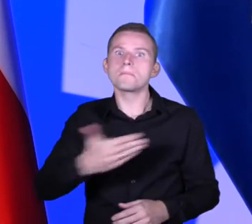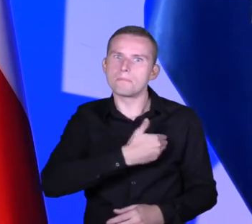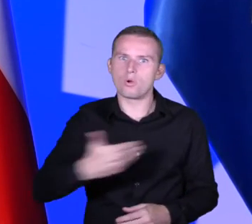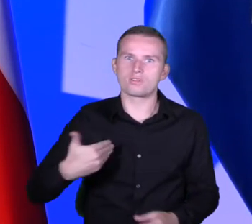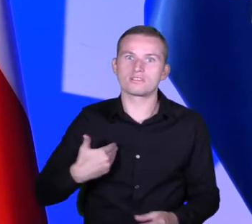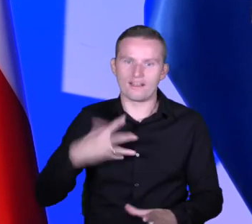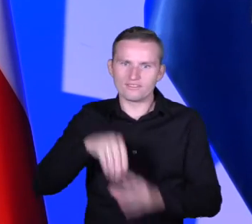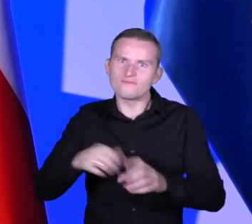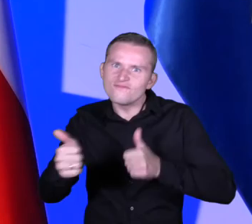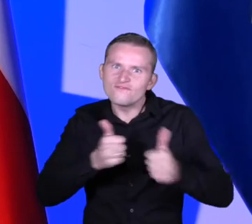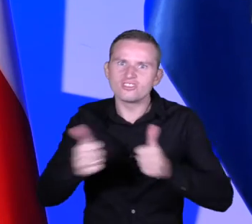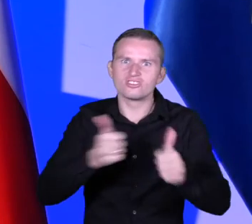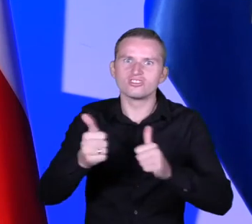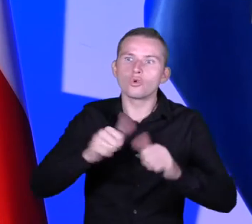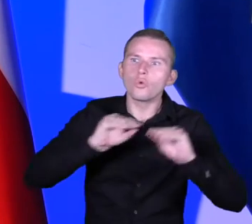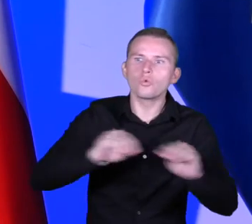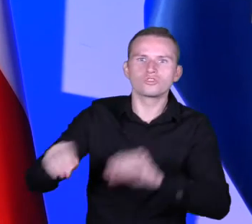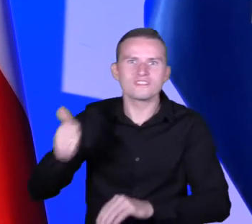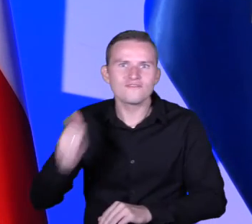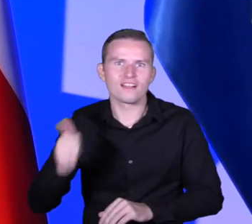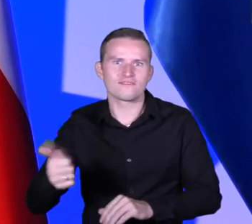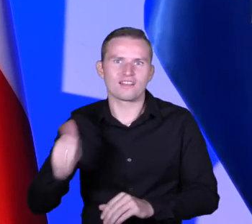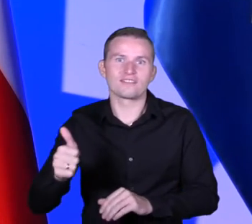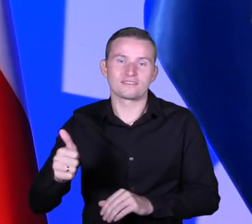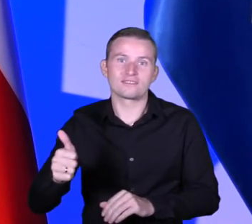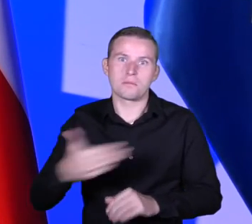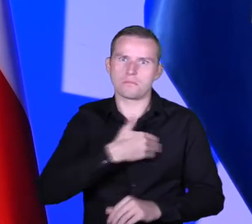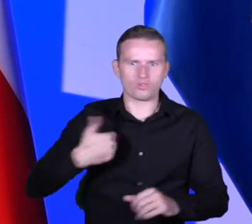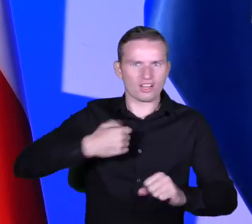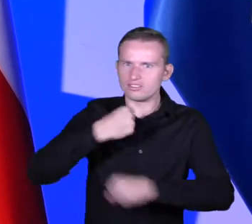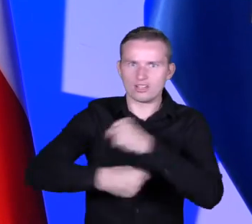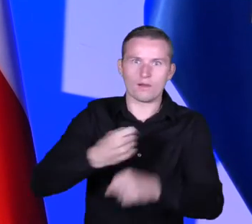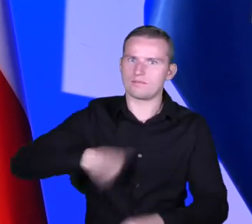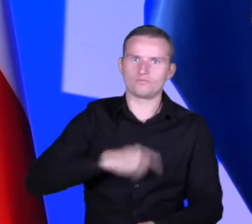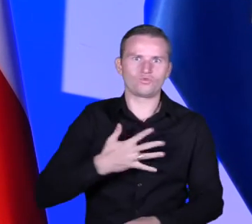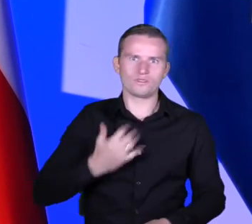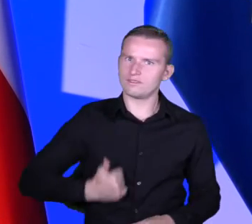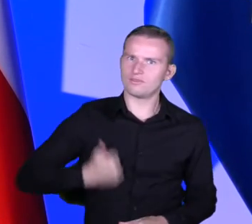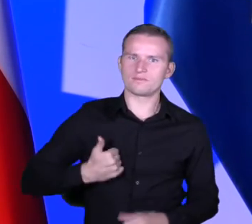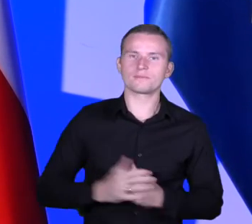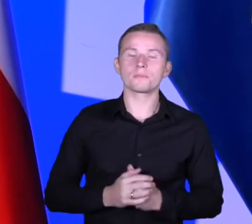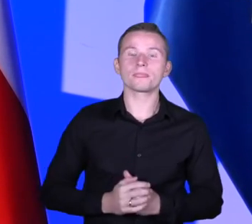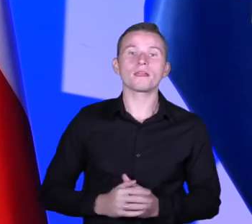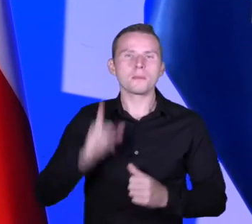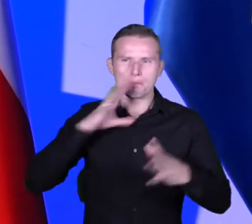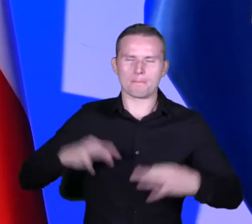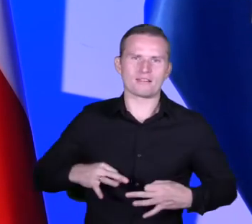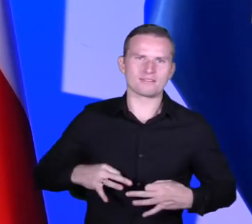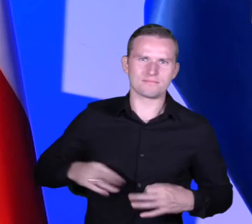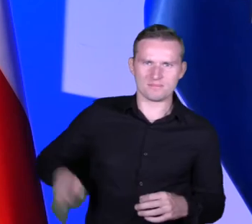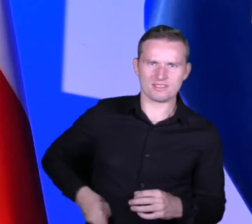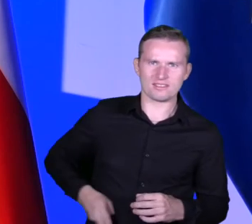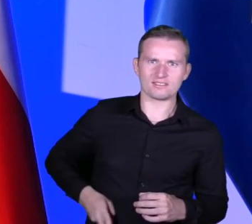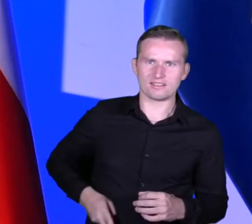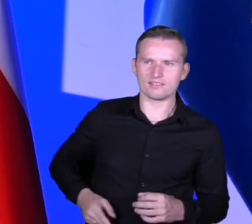wyścigu w kierunku kompetencji uczestniczy i z tego jesteśmy bardzo dumni. Na ręce pana ministra kieruję oczywiście podziękowania dla